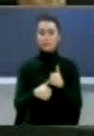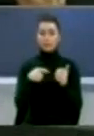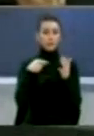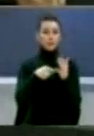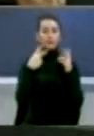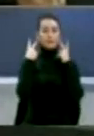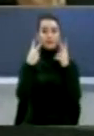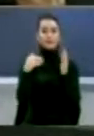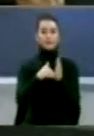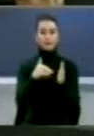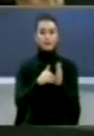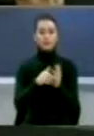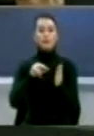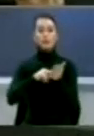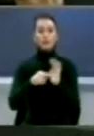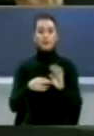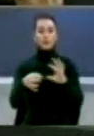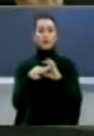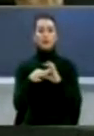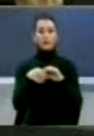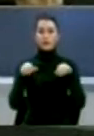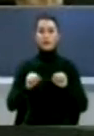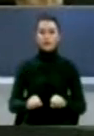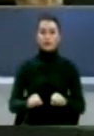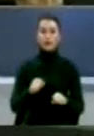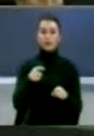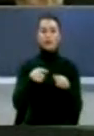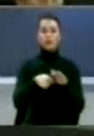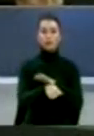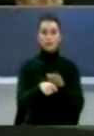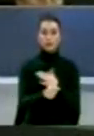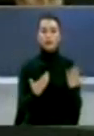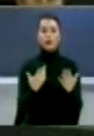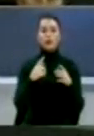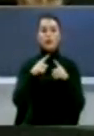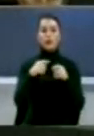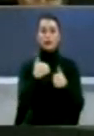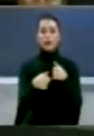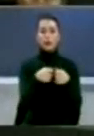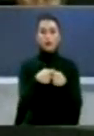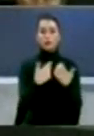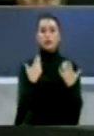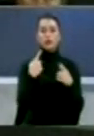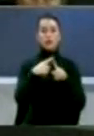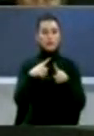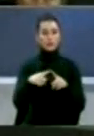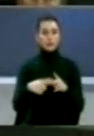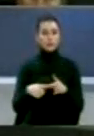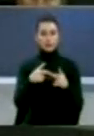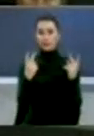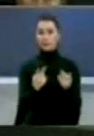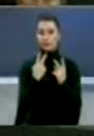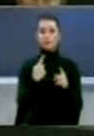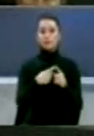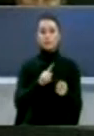do të ishte komplementar me politika qeverisëse për luftimin e korupcionit dhe krimit të organizuar E në anën tjetër do të fujizonte në